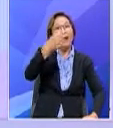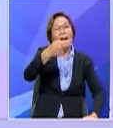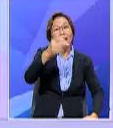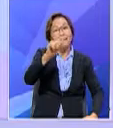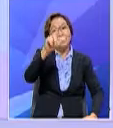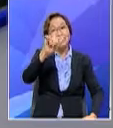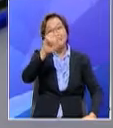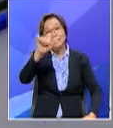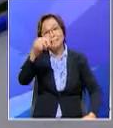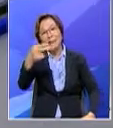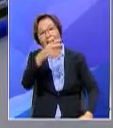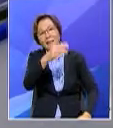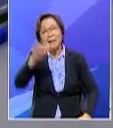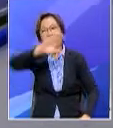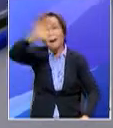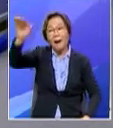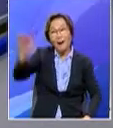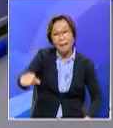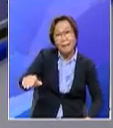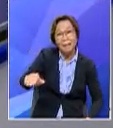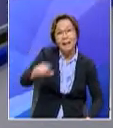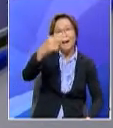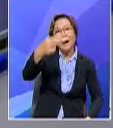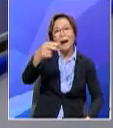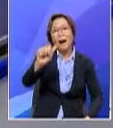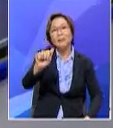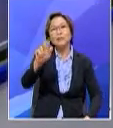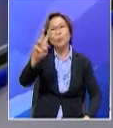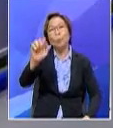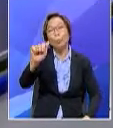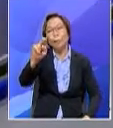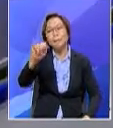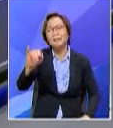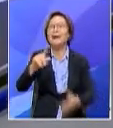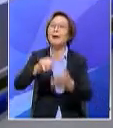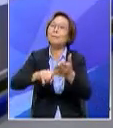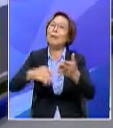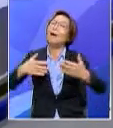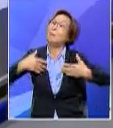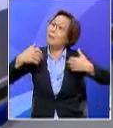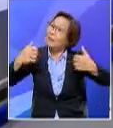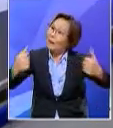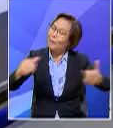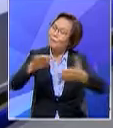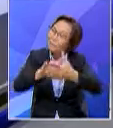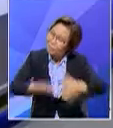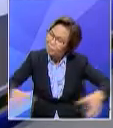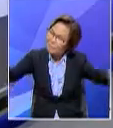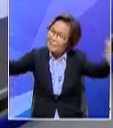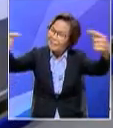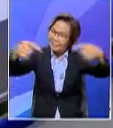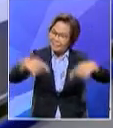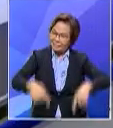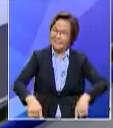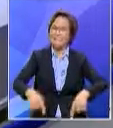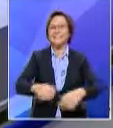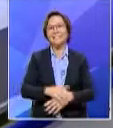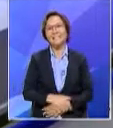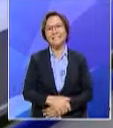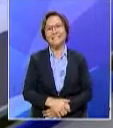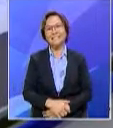Helmi dan adiknya Hazwani Helmi Apa khabar semua dan selamat datang Ahlan wa sahlan